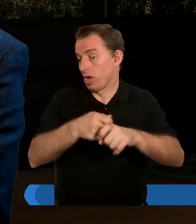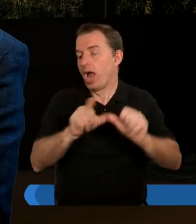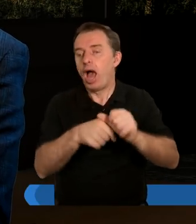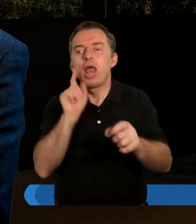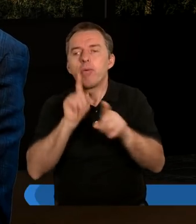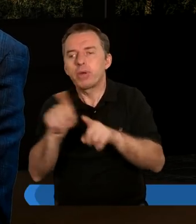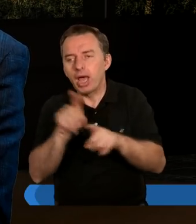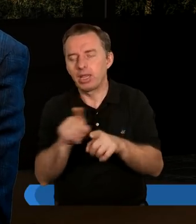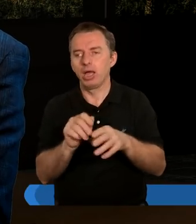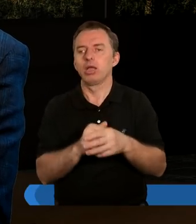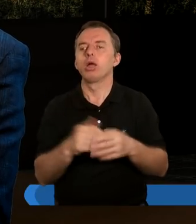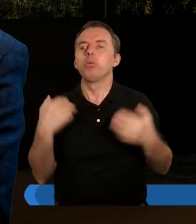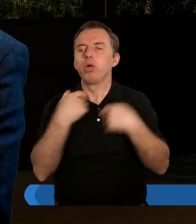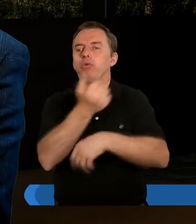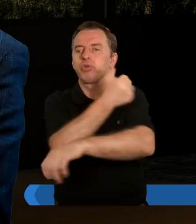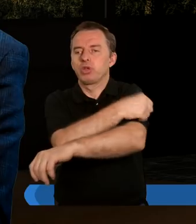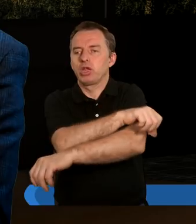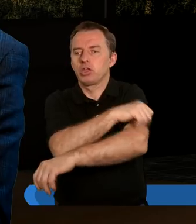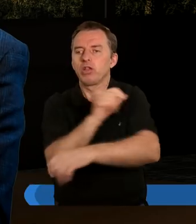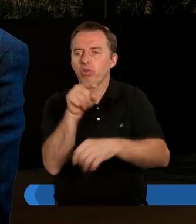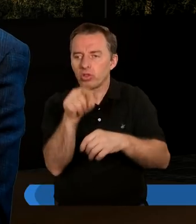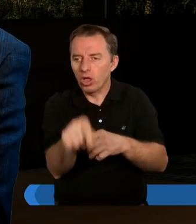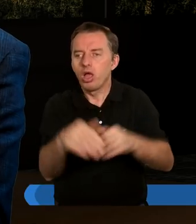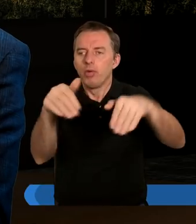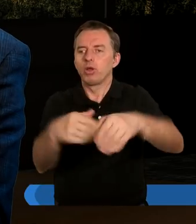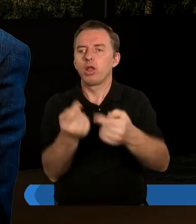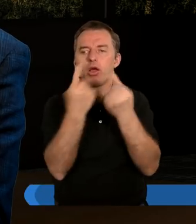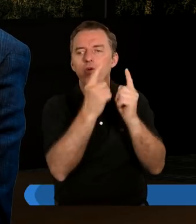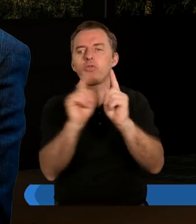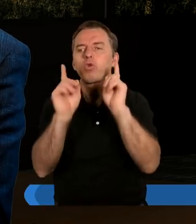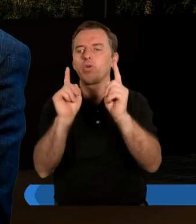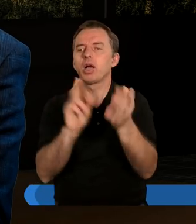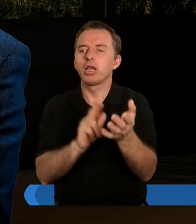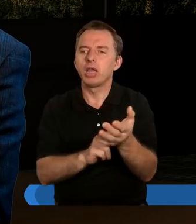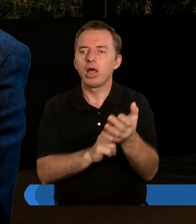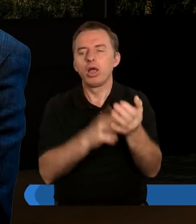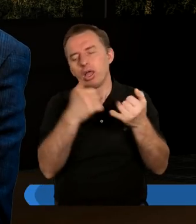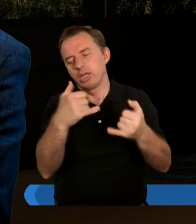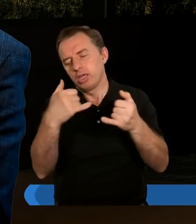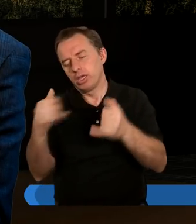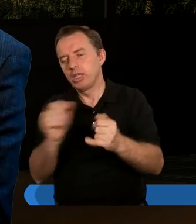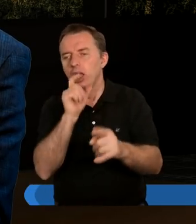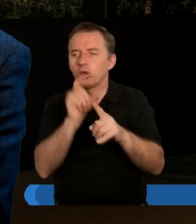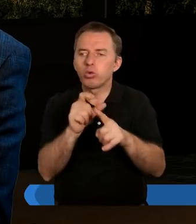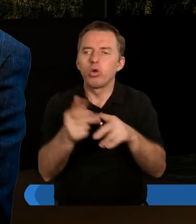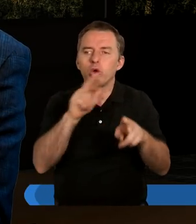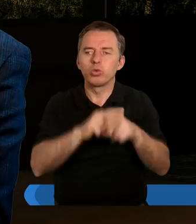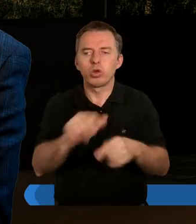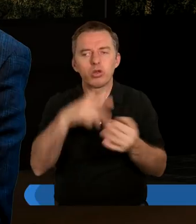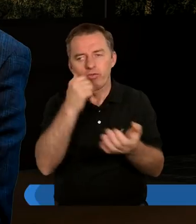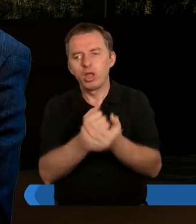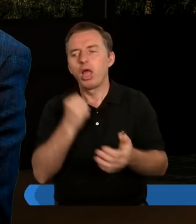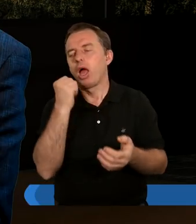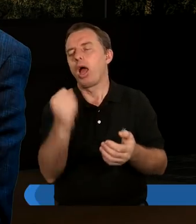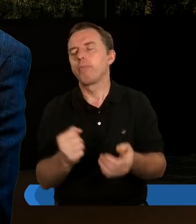Takich historii nie ma. W chrześcijaństwie są. Może zwrócę uwagę na inne jeszcze słowa, które są w tym